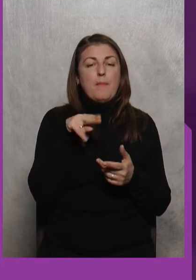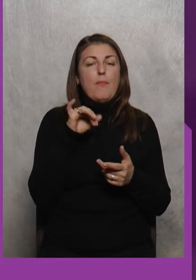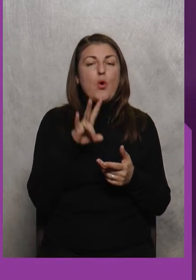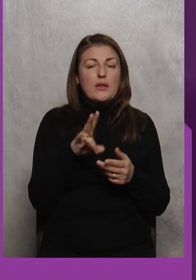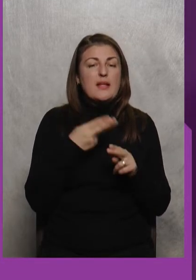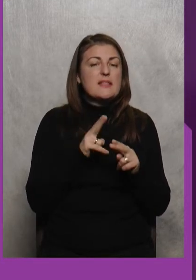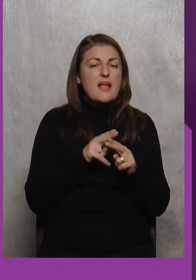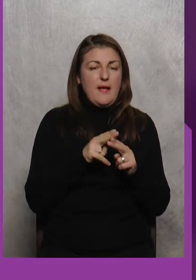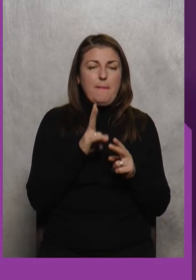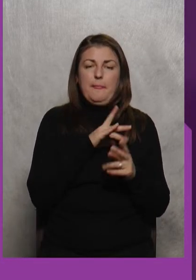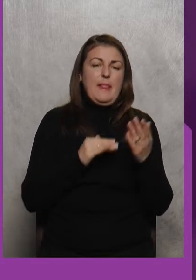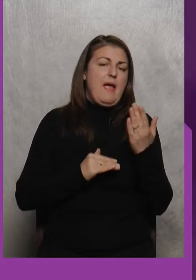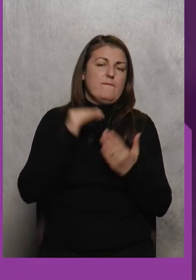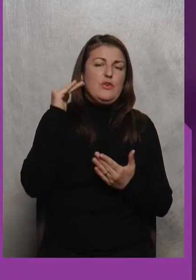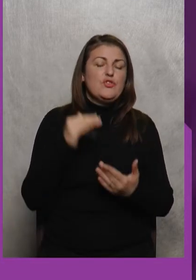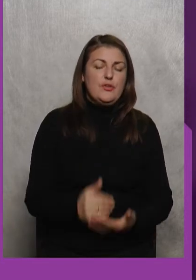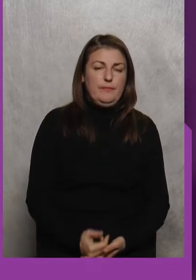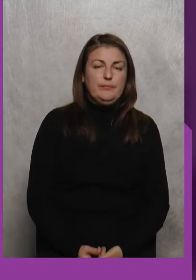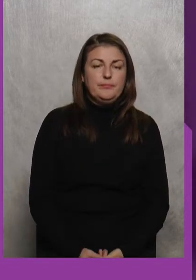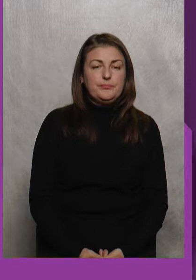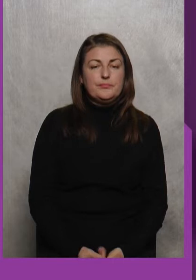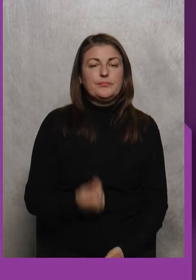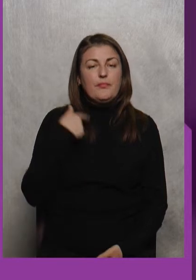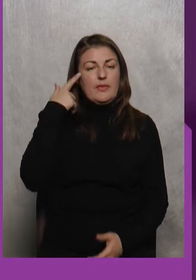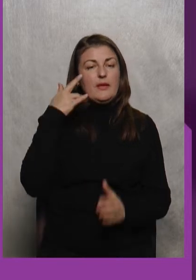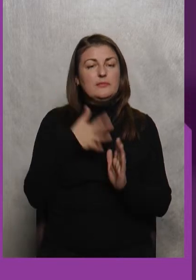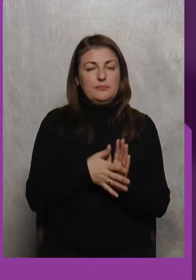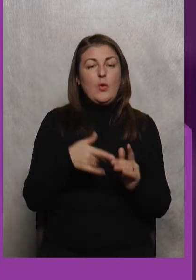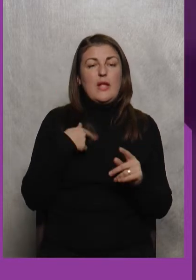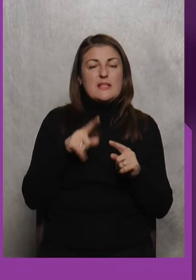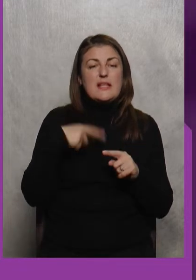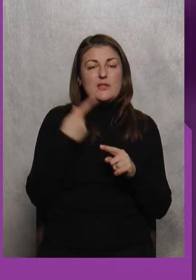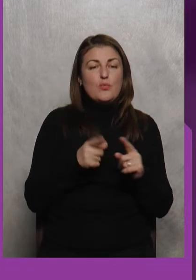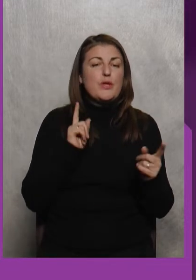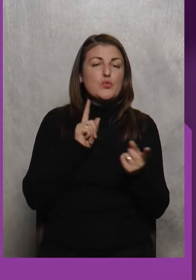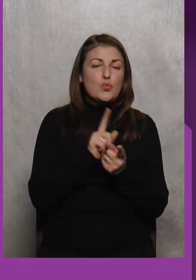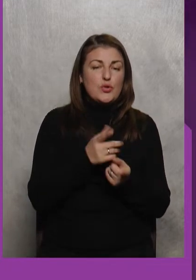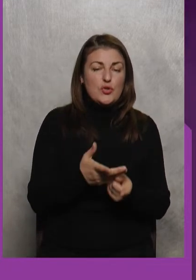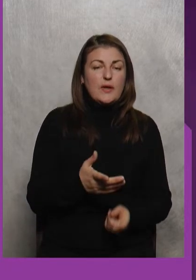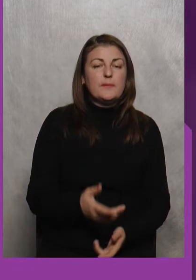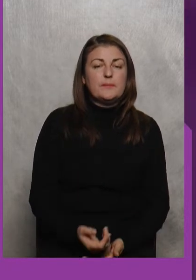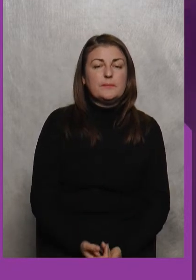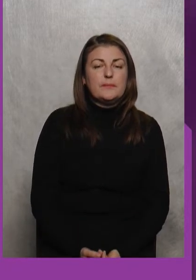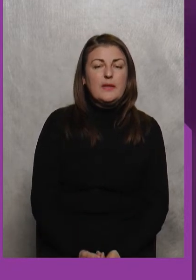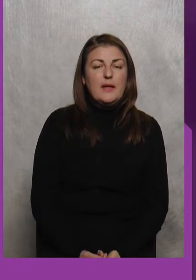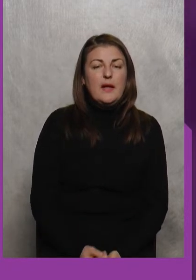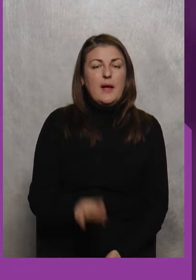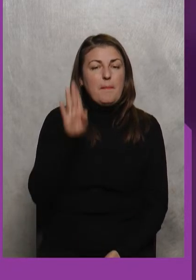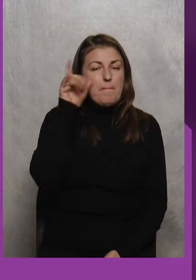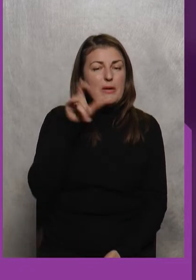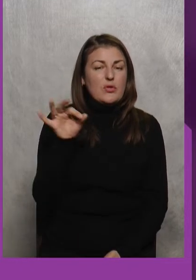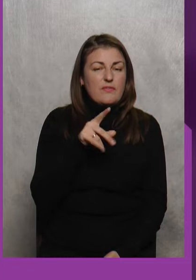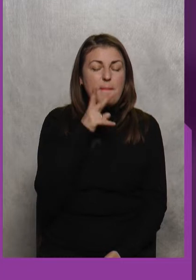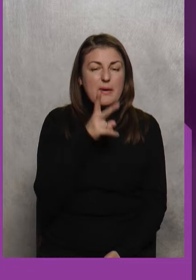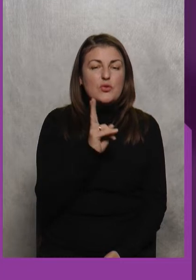Найвище Зрозуміло Так У нас Наступна Сутичка Пане Олександро Ви